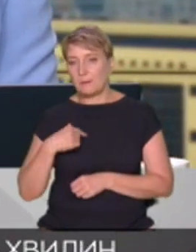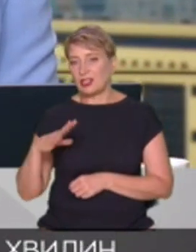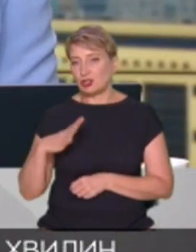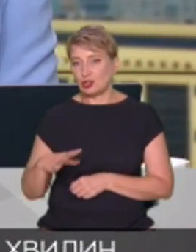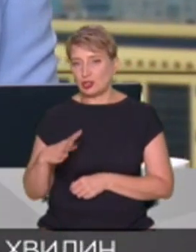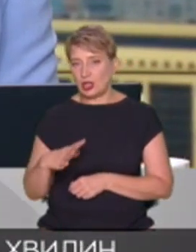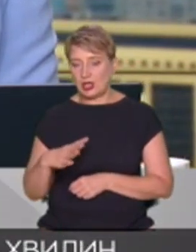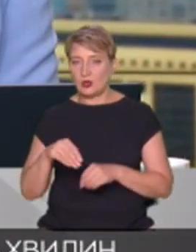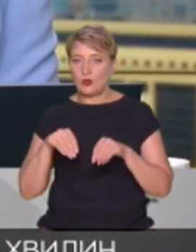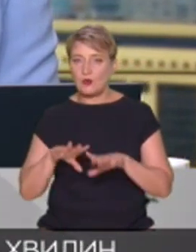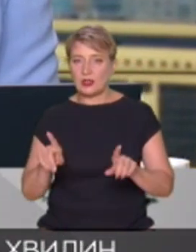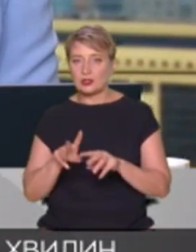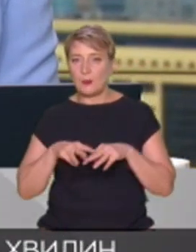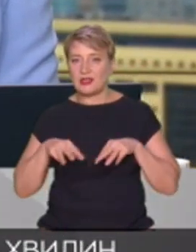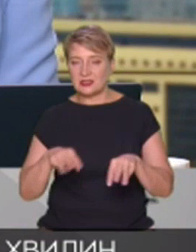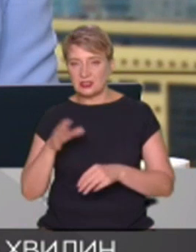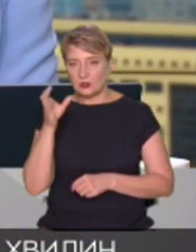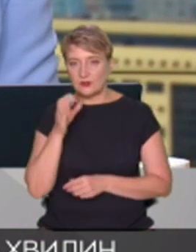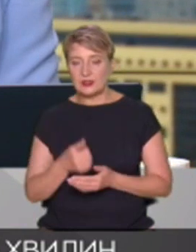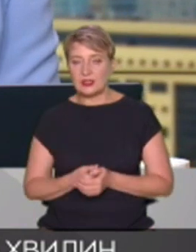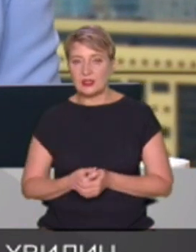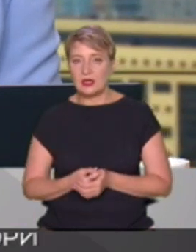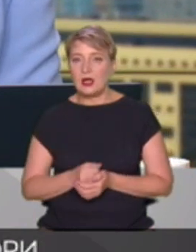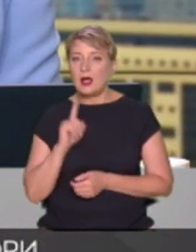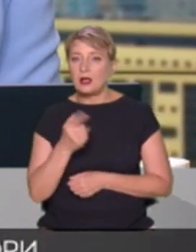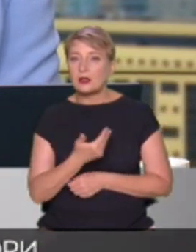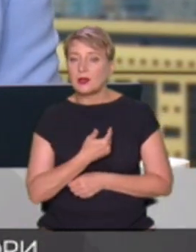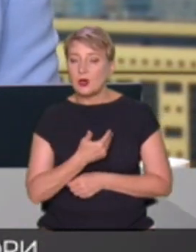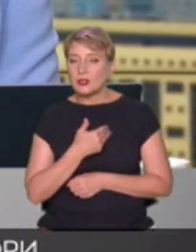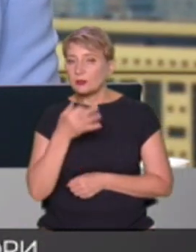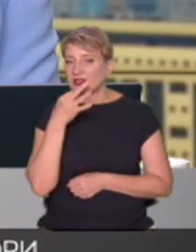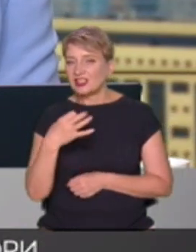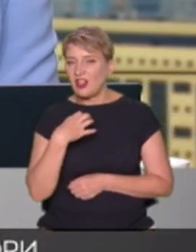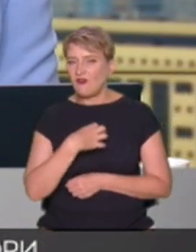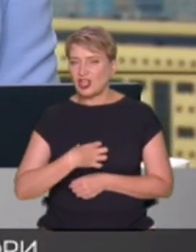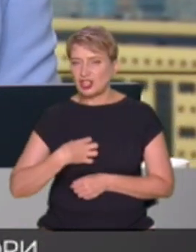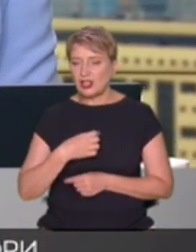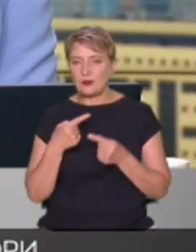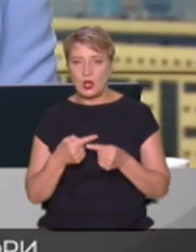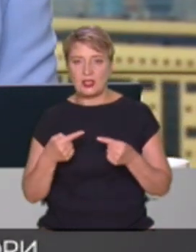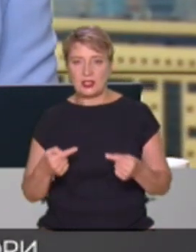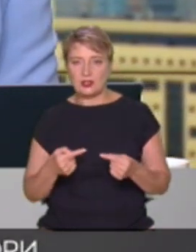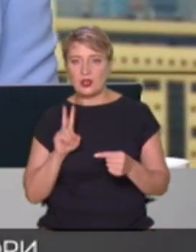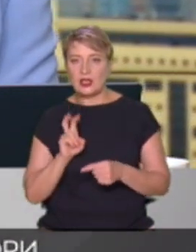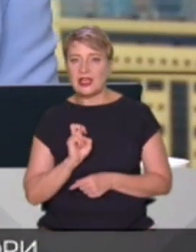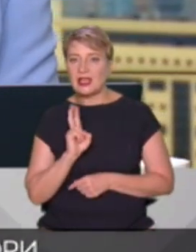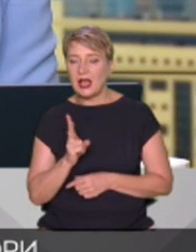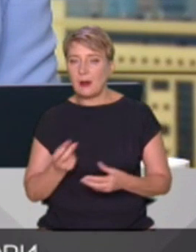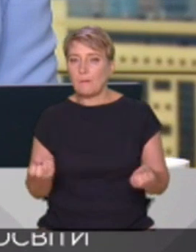що саме ухвалить Міністерство освіти. Але я хотів би сказати ще одну важливу річ, як професіонал,